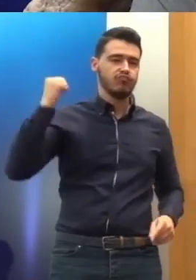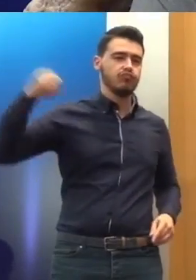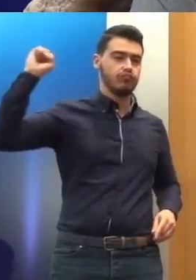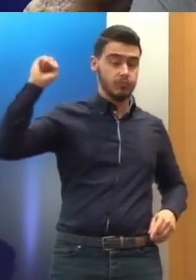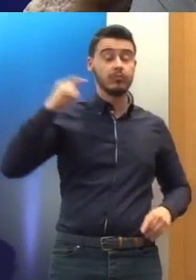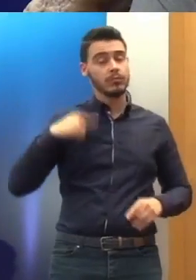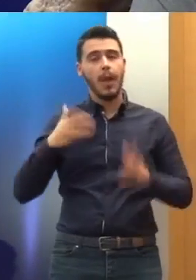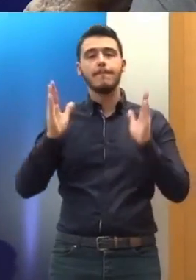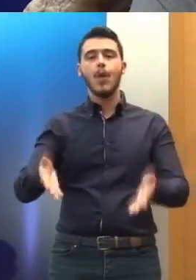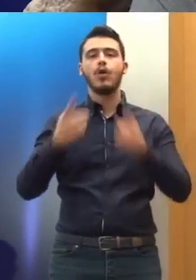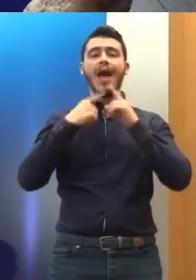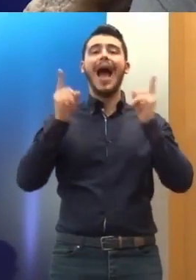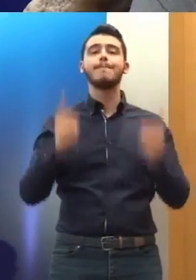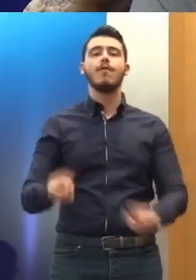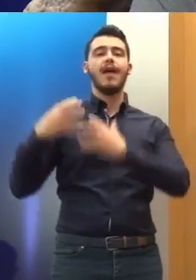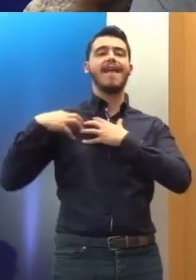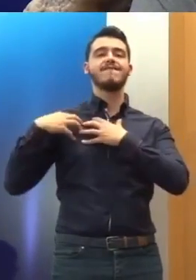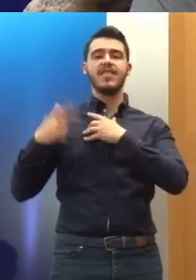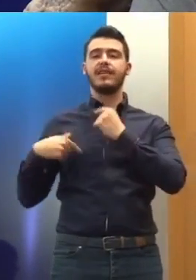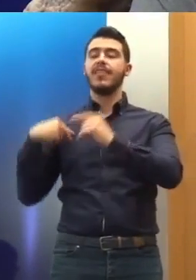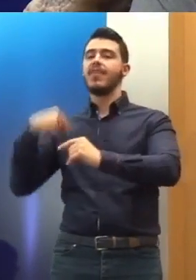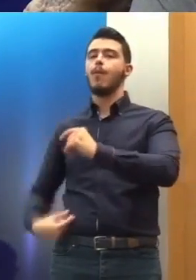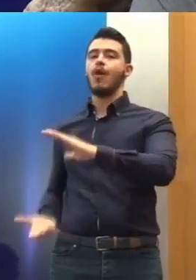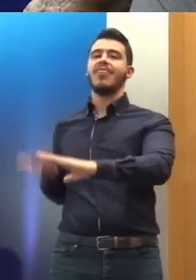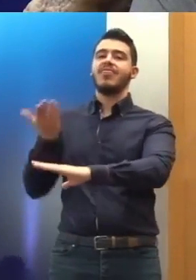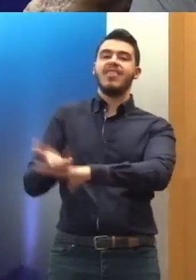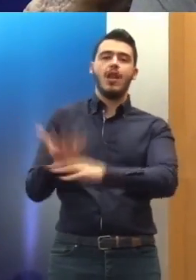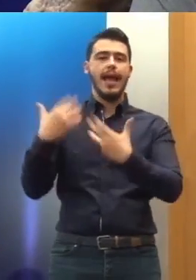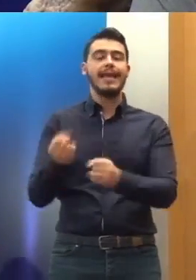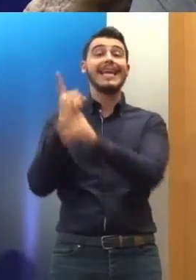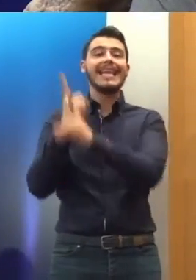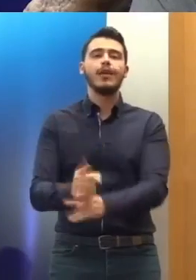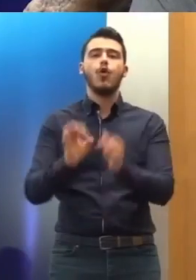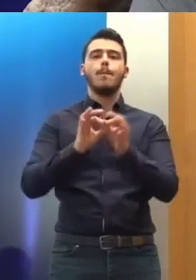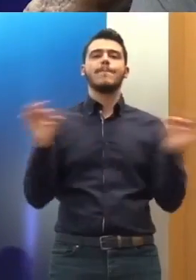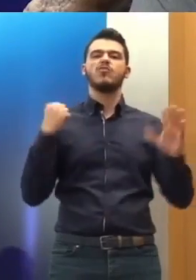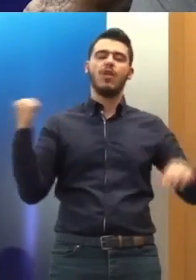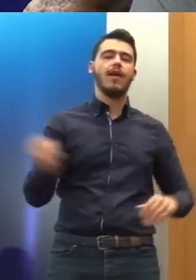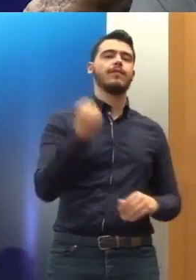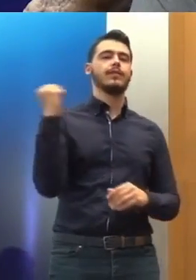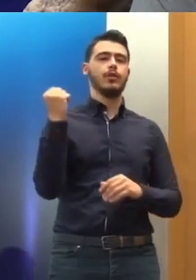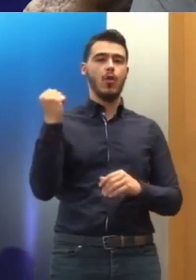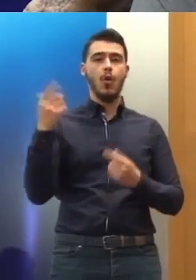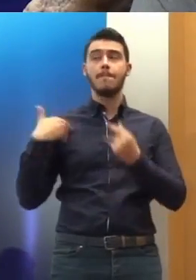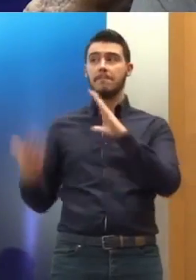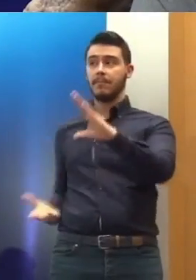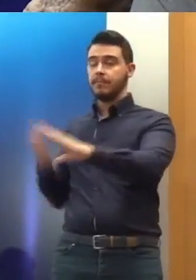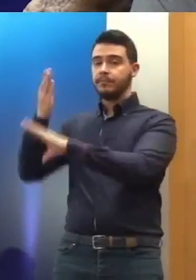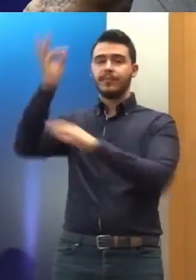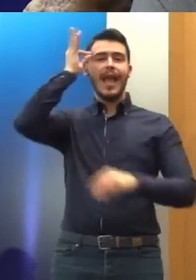Και προχωρεί λοιπόν η Επιτροπή με πάρα πολύ ύστερα από σκέψη και πολλές συζητήσεις στο Στρασβούργο